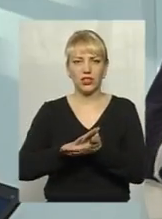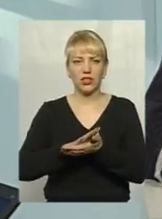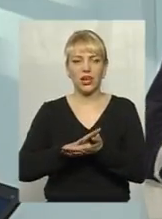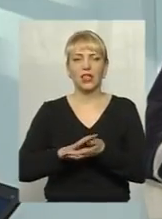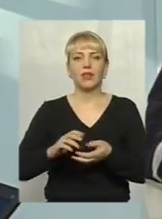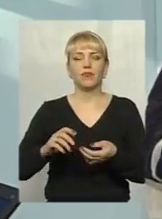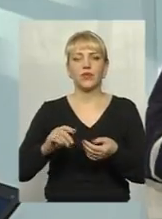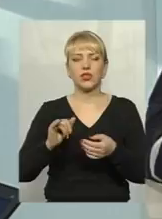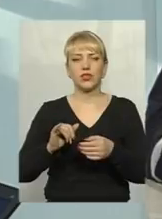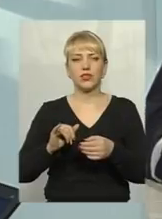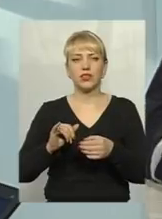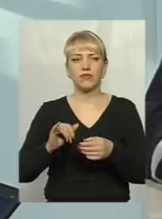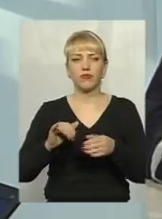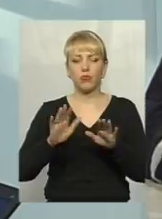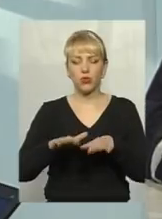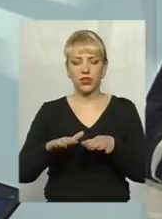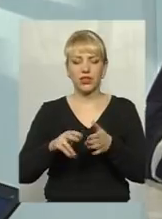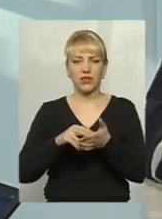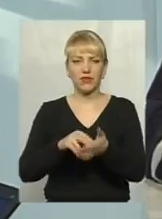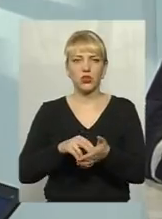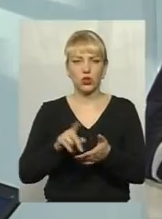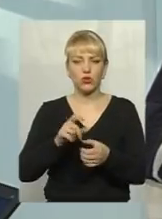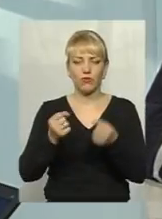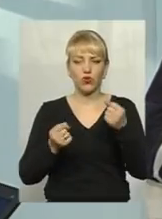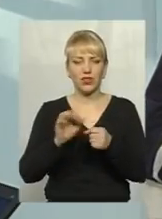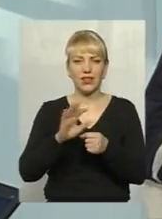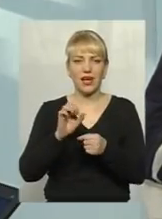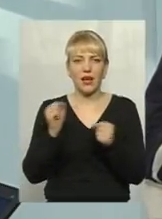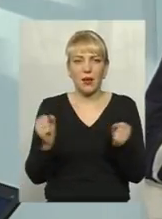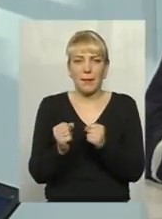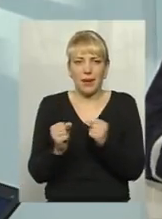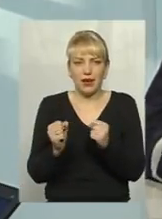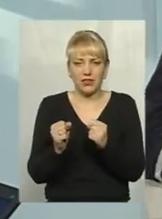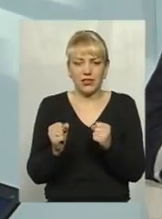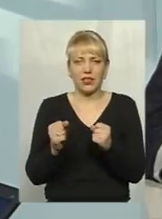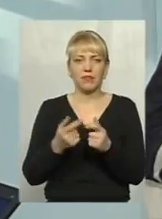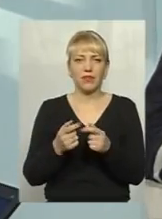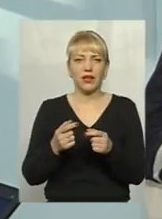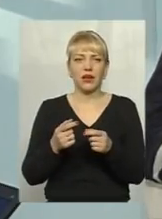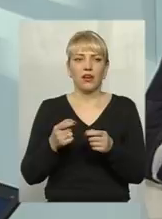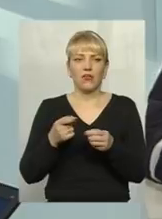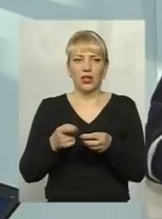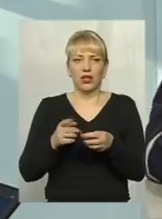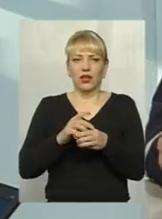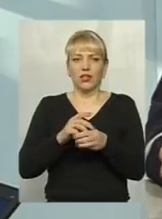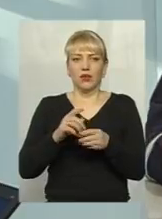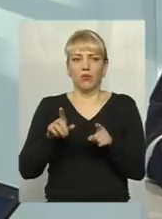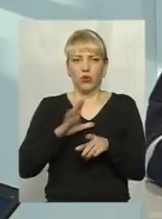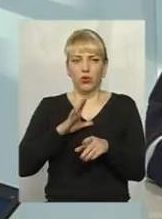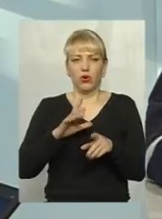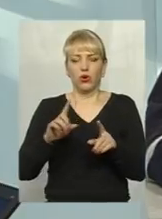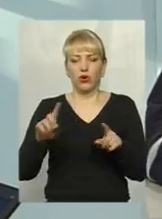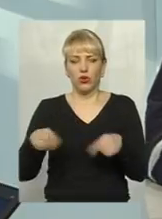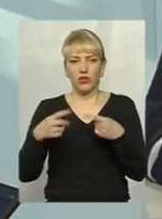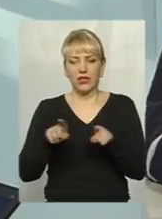пустити їх. Тобто в пунктах їх відстоюють, для того, щоб водії не мерзли, не палили паливо-мастильні матеріали, були організовані